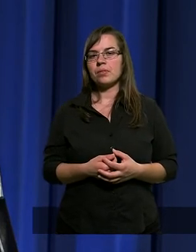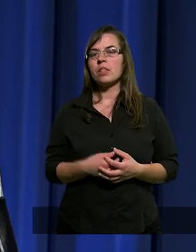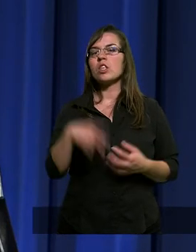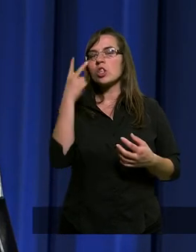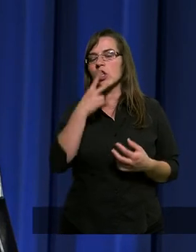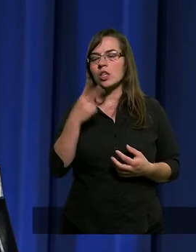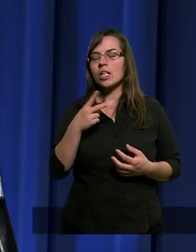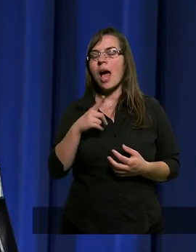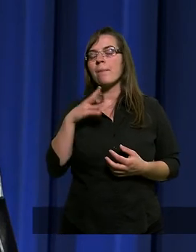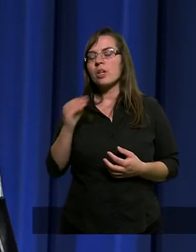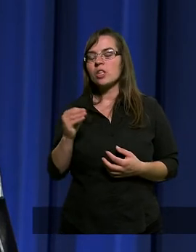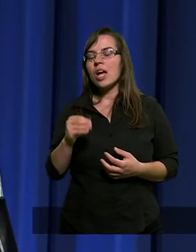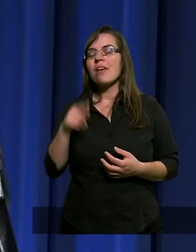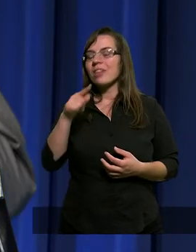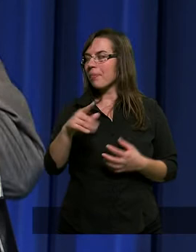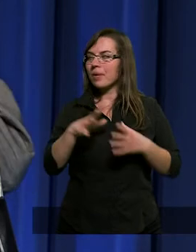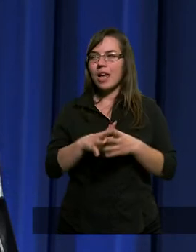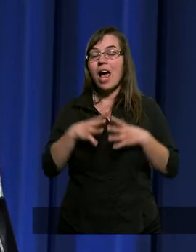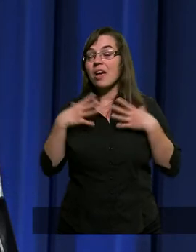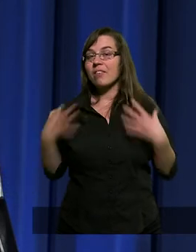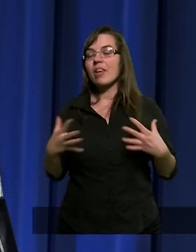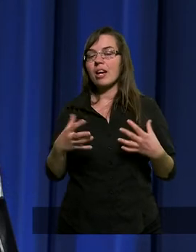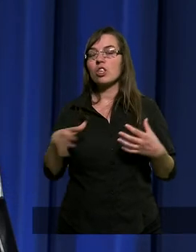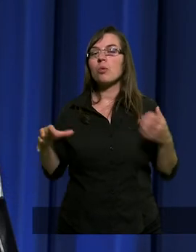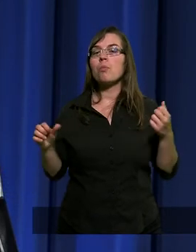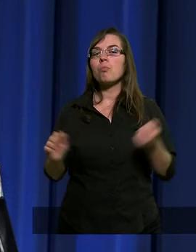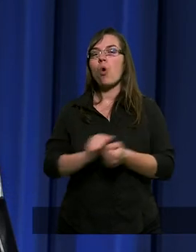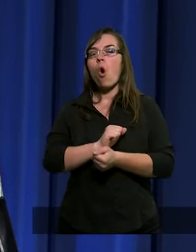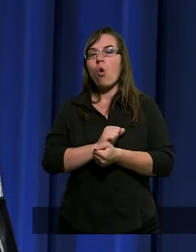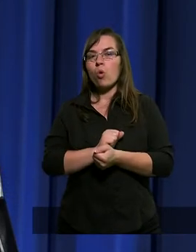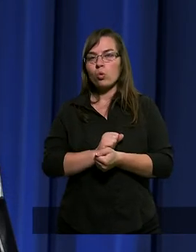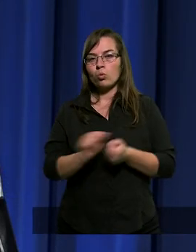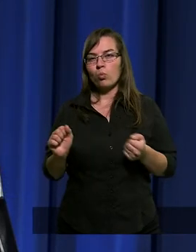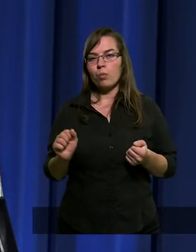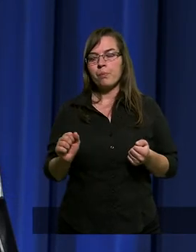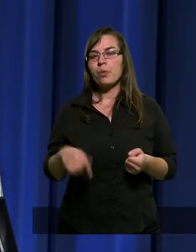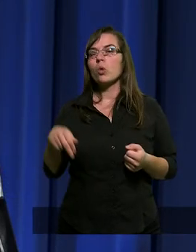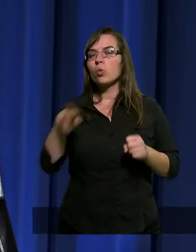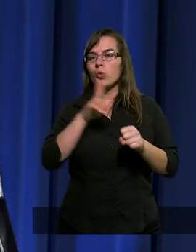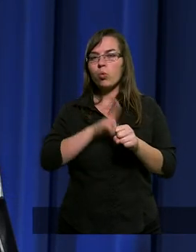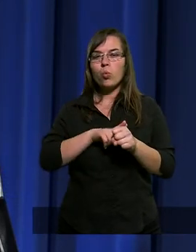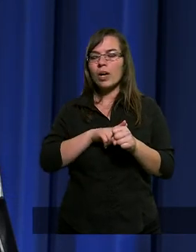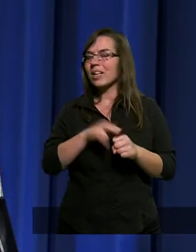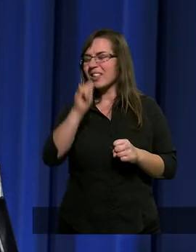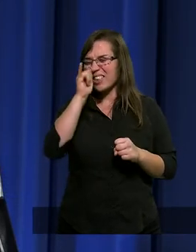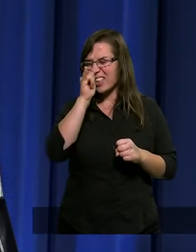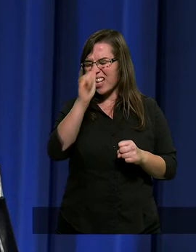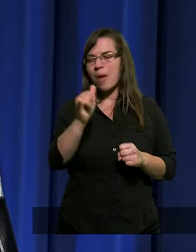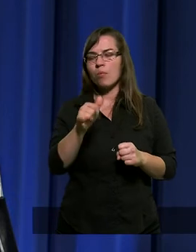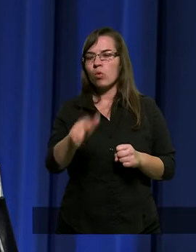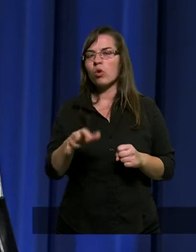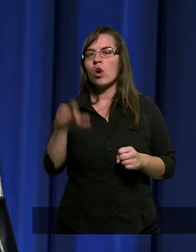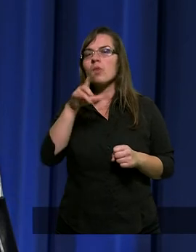I czytamy, że w tym największym boju, w którym nie mógł